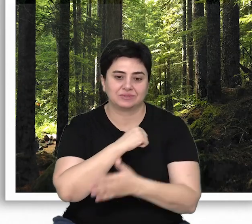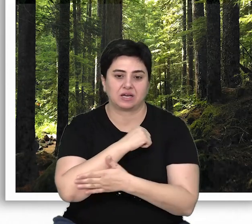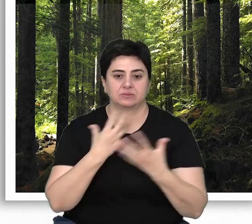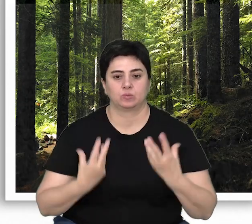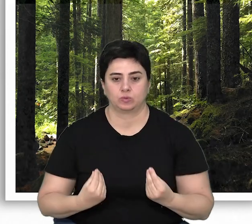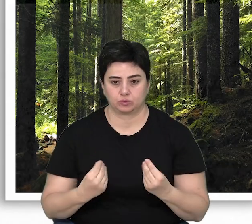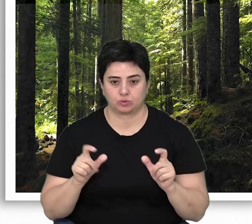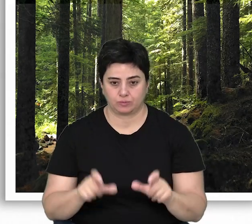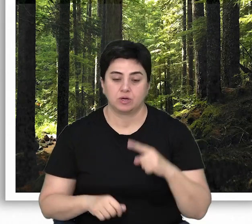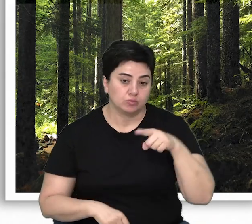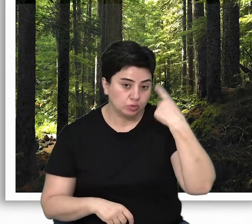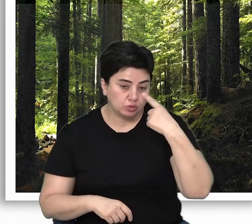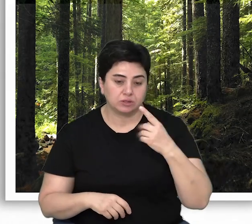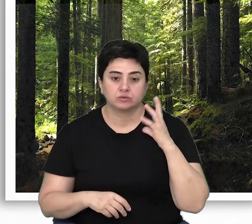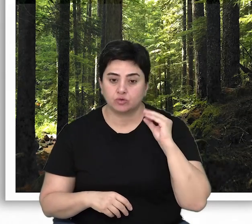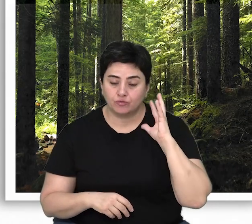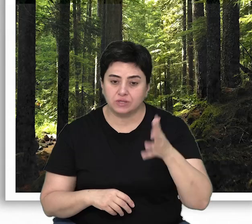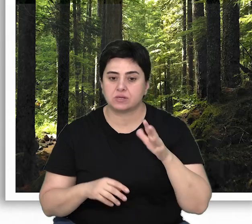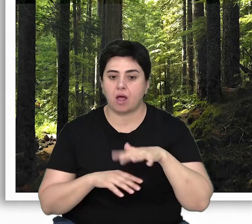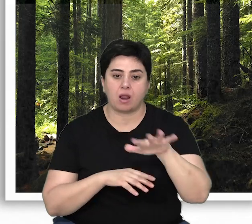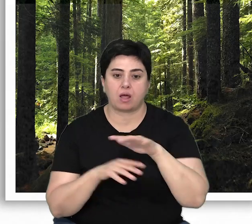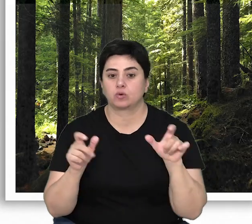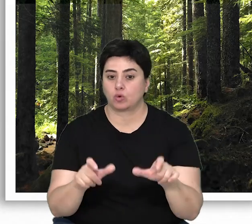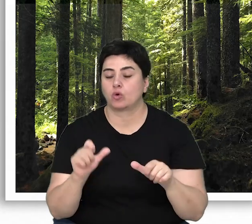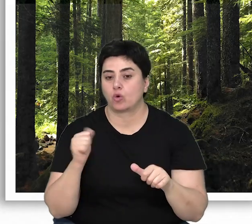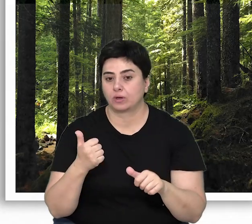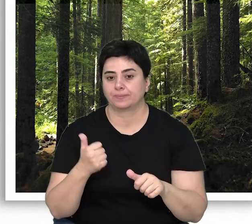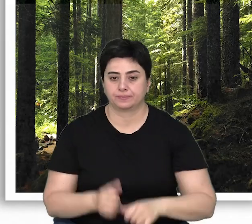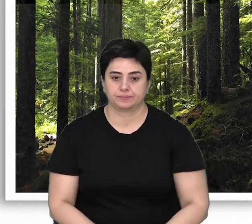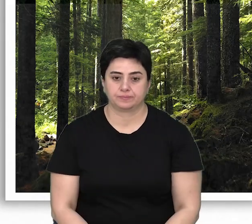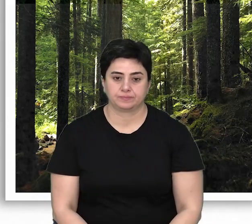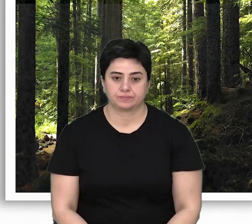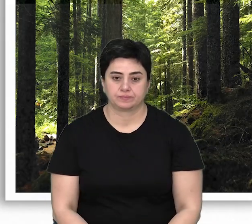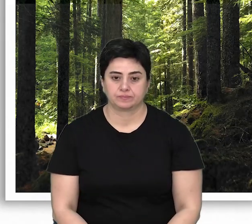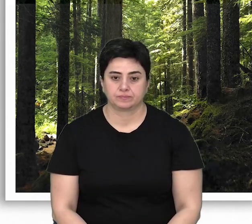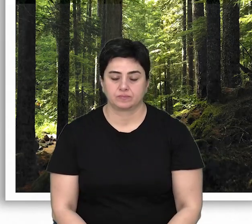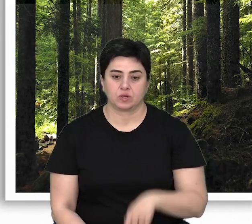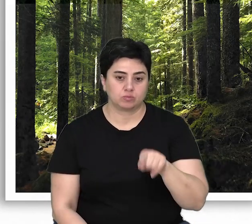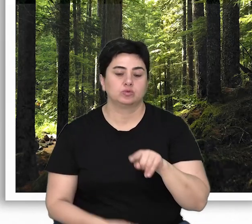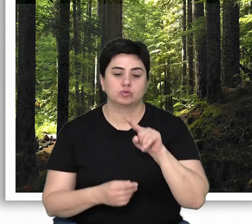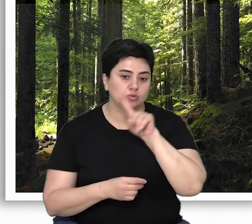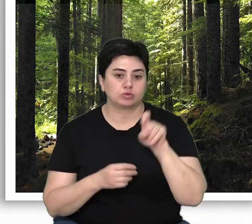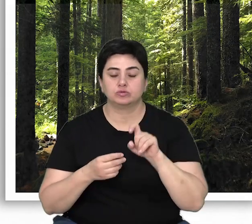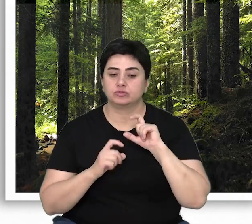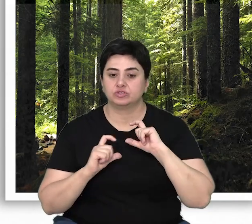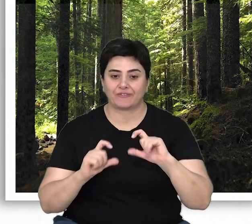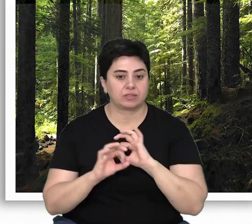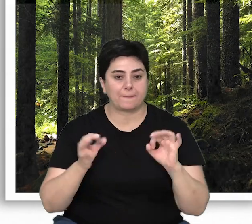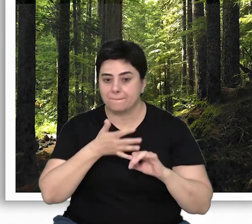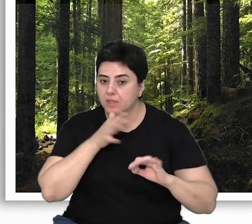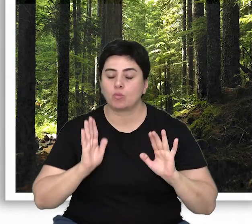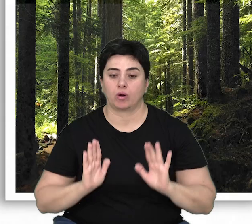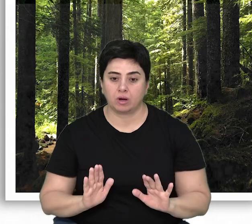oynayacaktır. Bu açıdan ne kadar alan korunmalıdır sorusu oldukça önem taşır. Bu sorunun cevabı tam